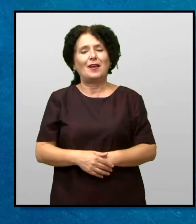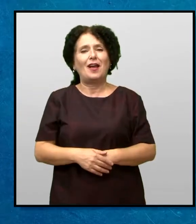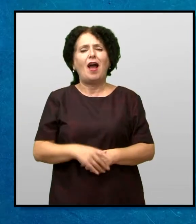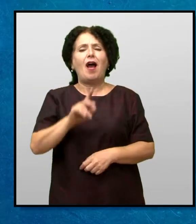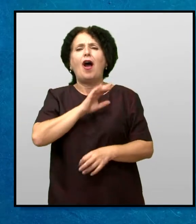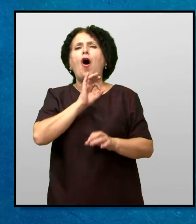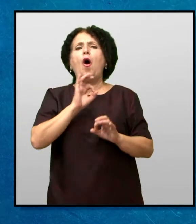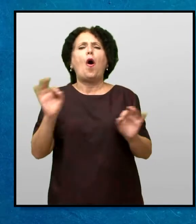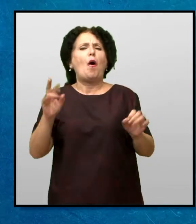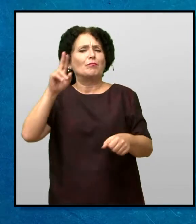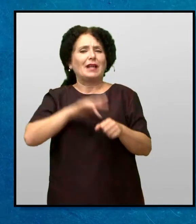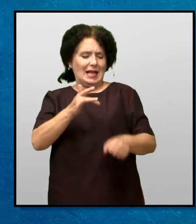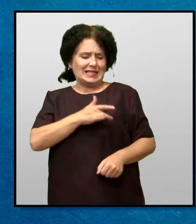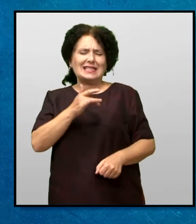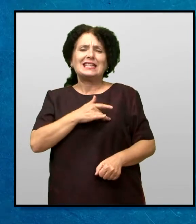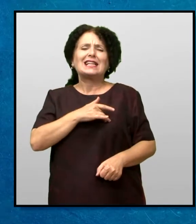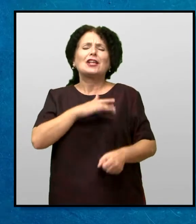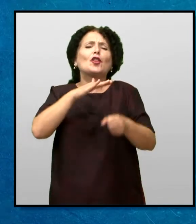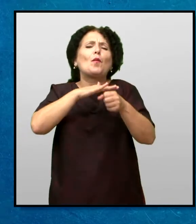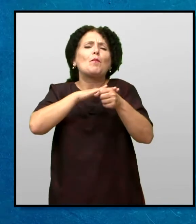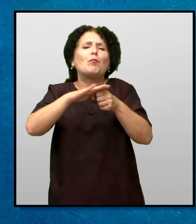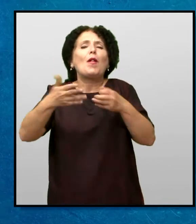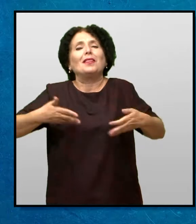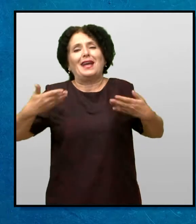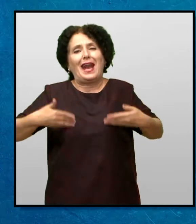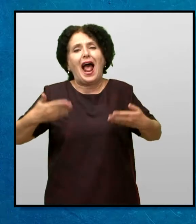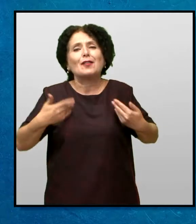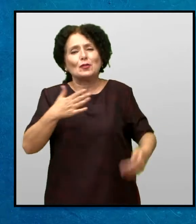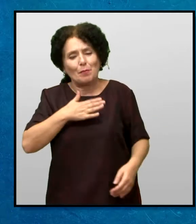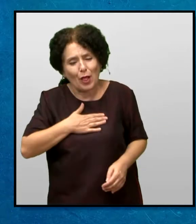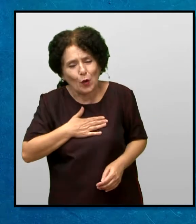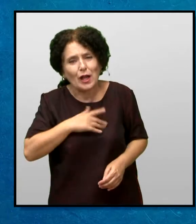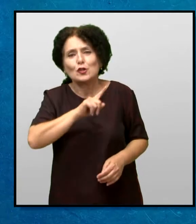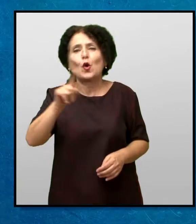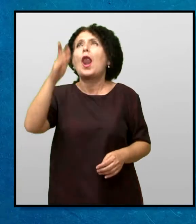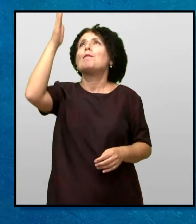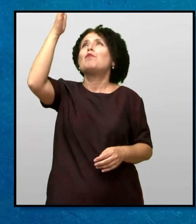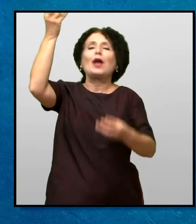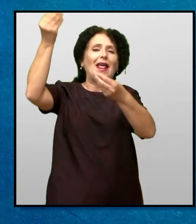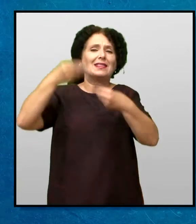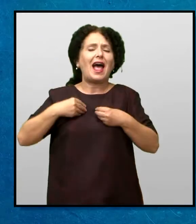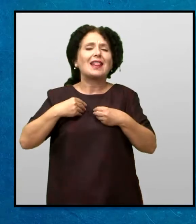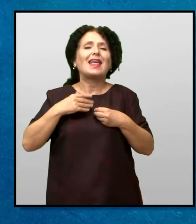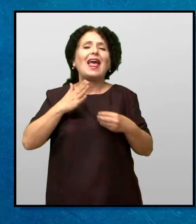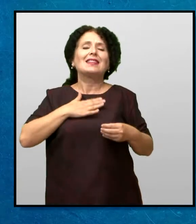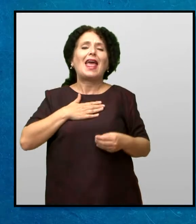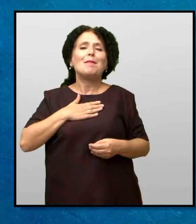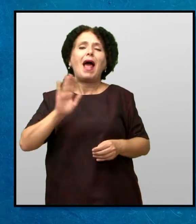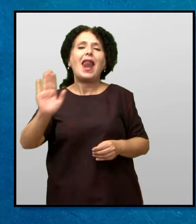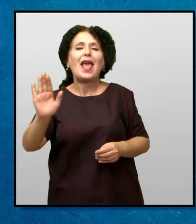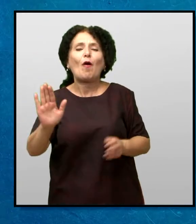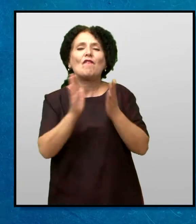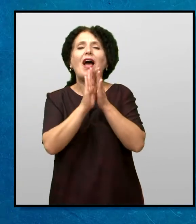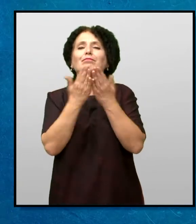Пеше облачно, но срцето на Мери беше исполнето со радост и благодарност кон Бог Што ја даде да има своја